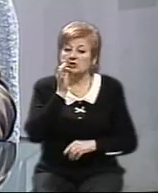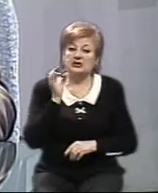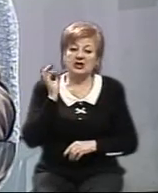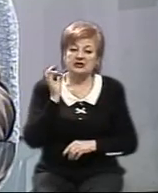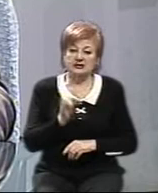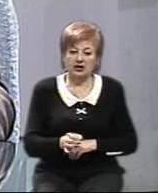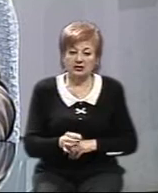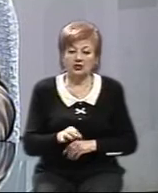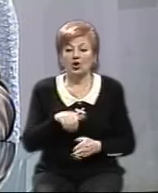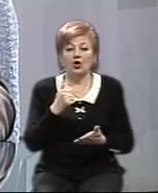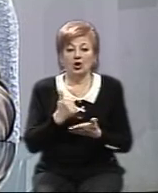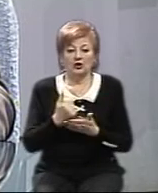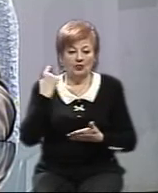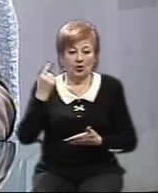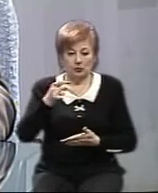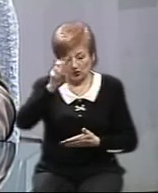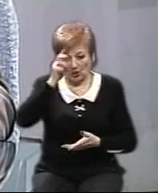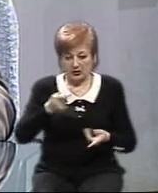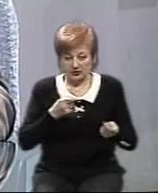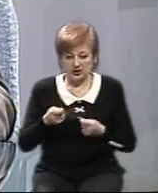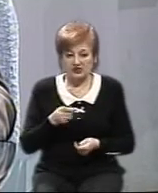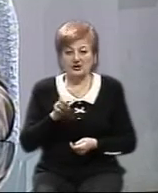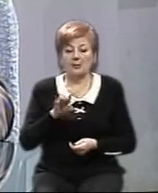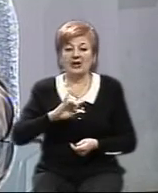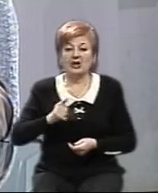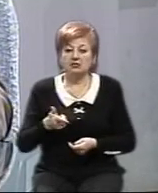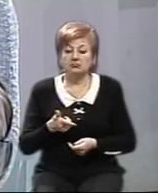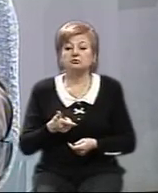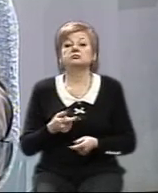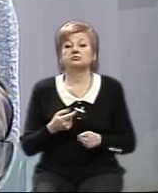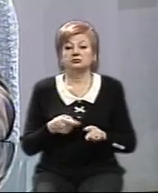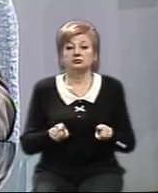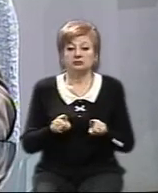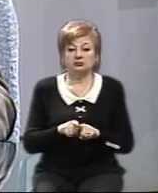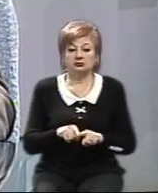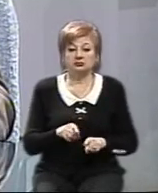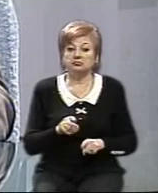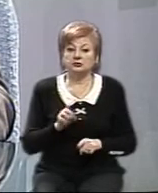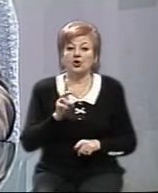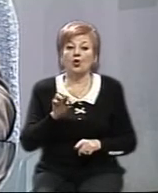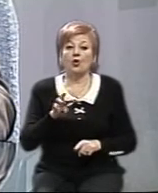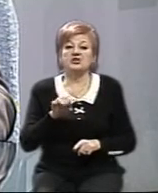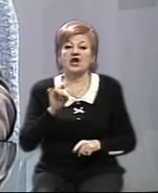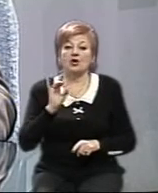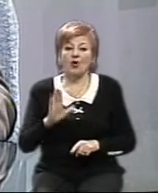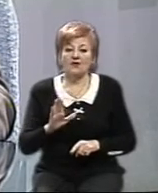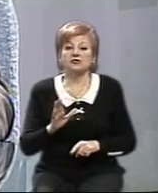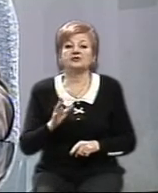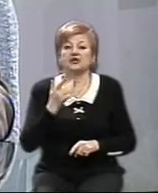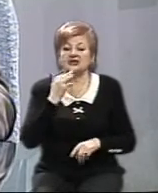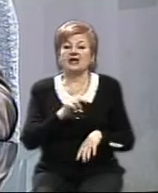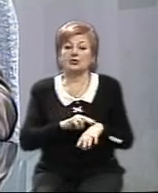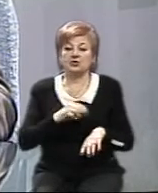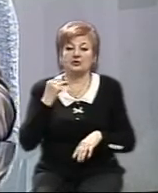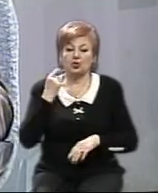голова обласної державної адміністрації Костянтин Бриль з цього приводу, а також Сергій Комісаров, начальник обласного управління національної поліції у